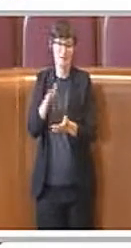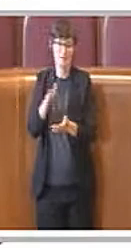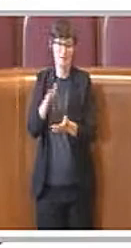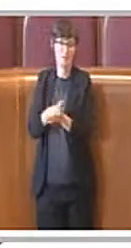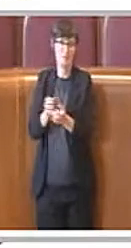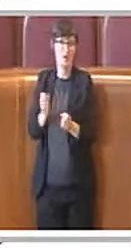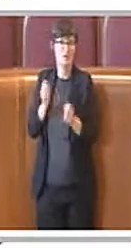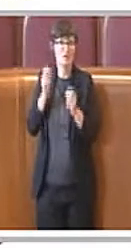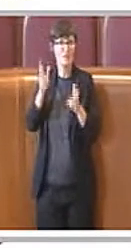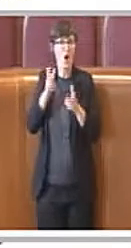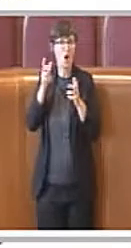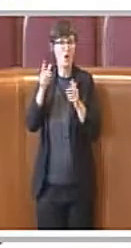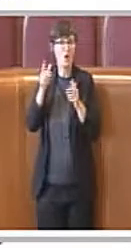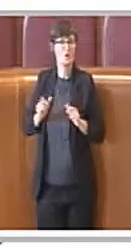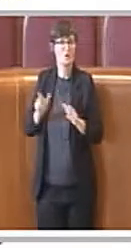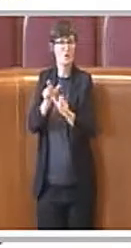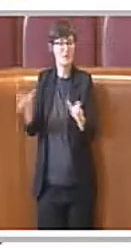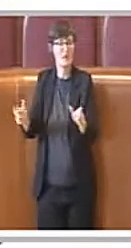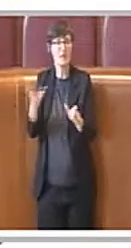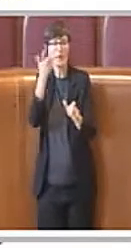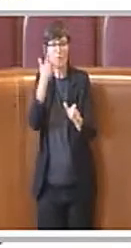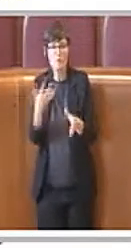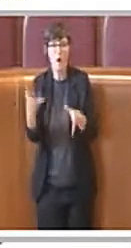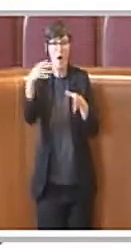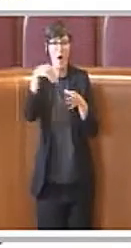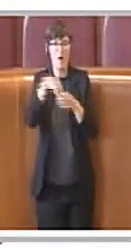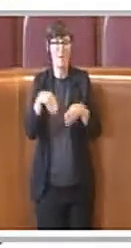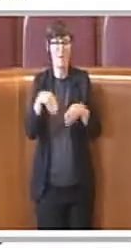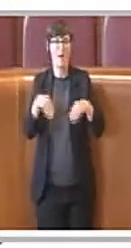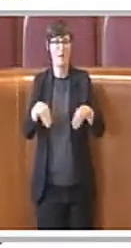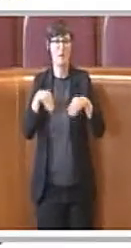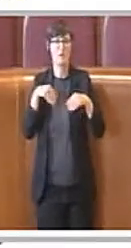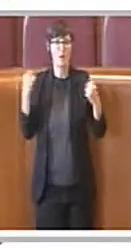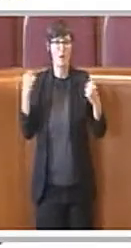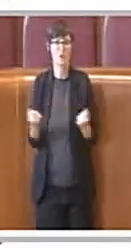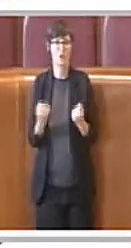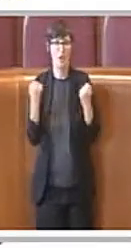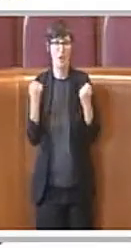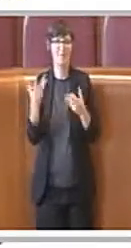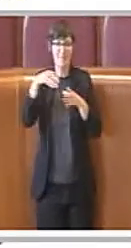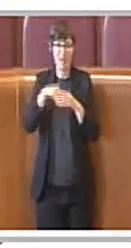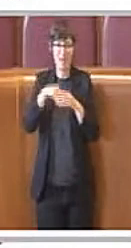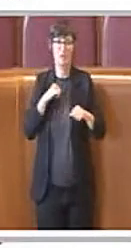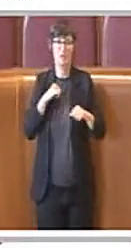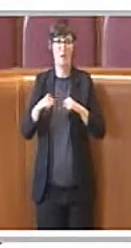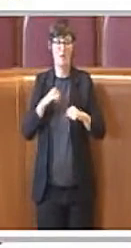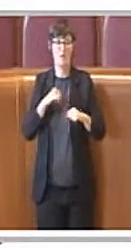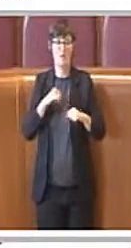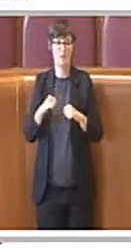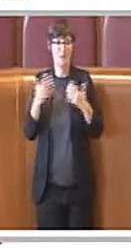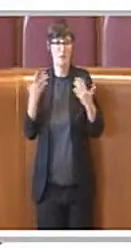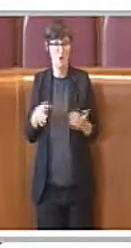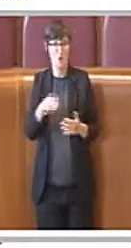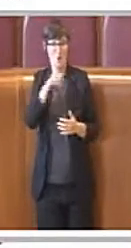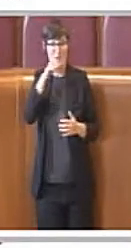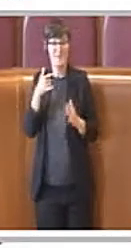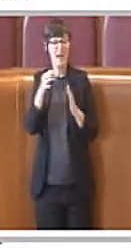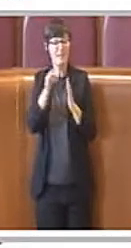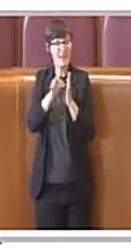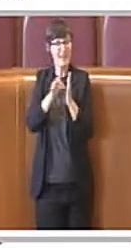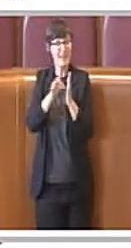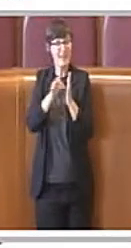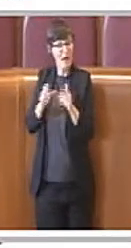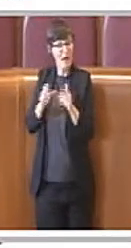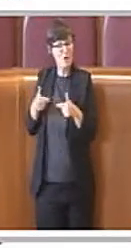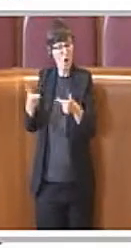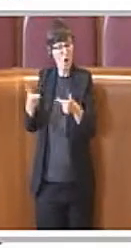politiche e nei programmi dell'amministrazione. E pertanto risulta importante disciplinare la loro attività e metterli in condizione di